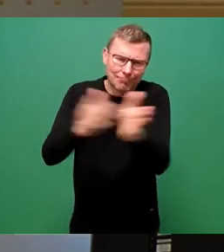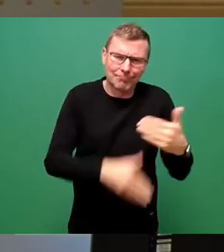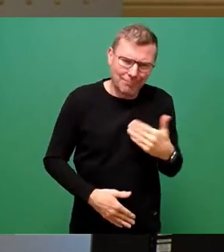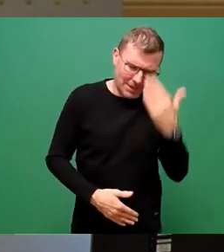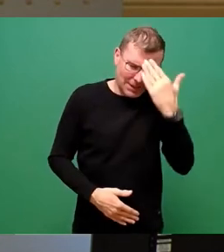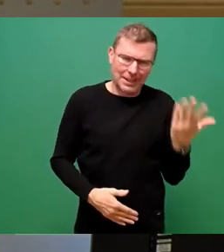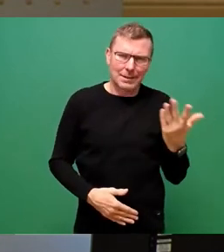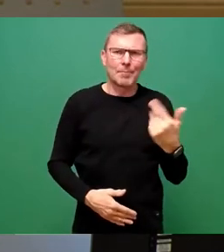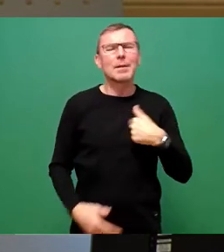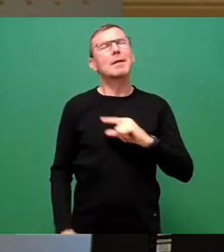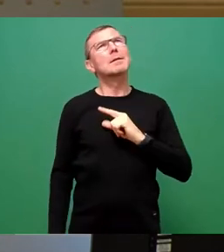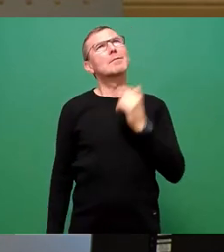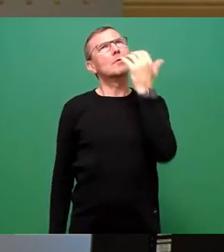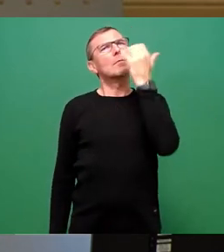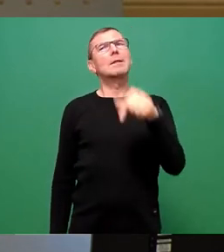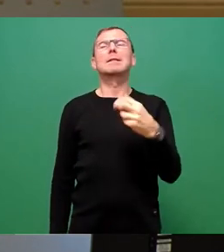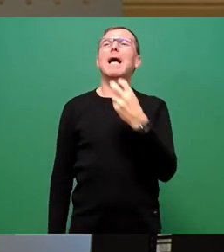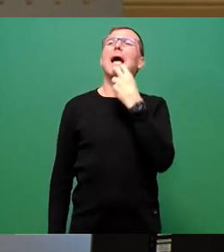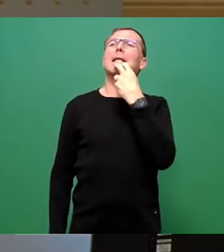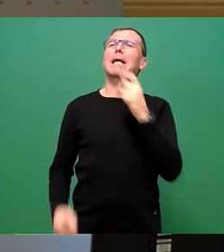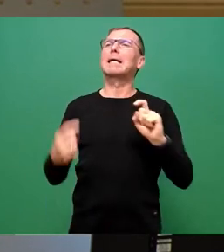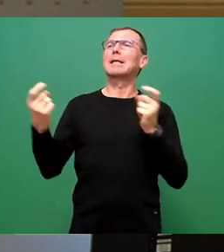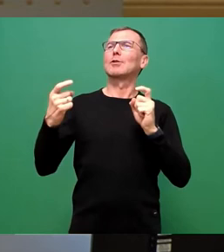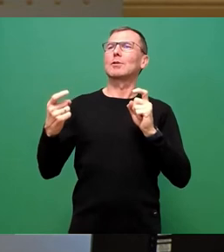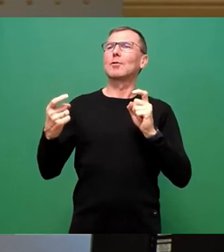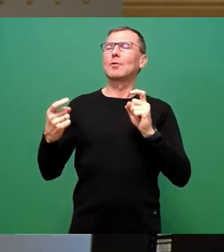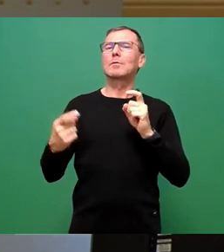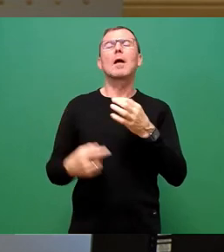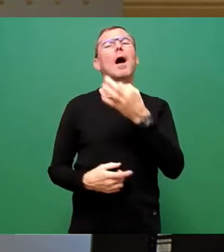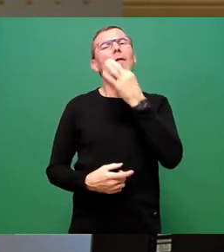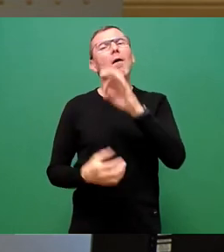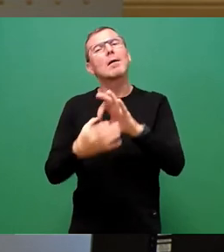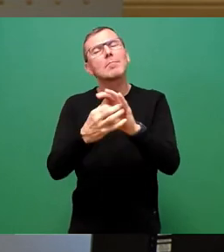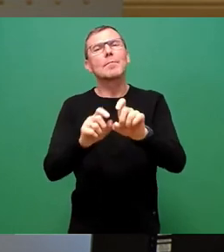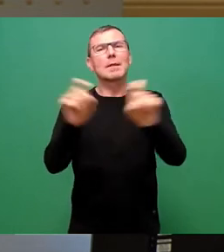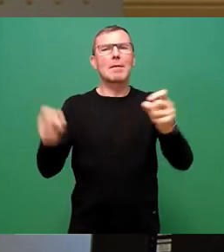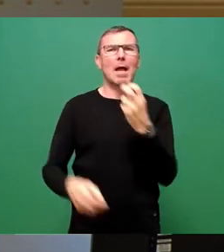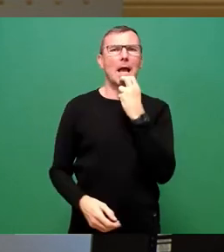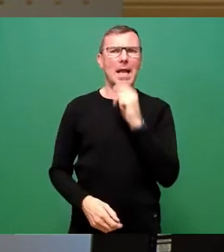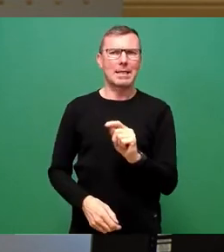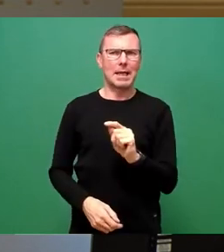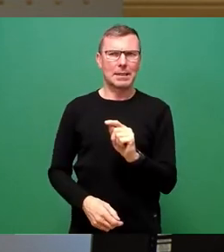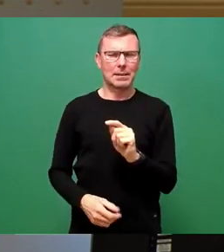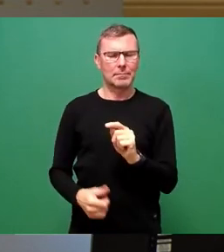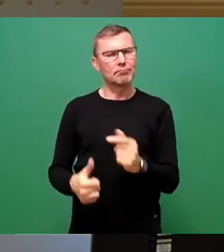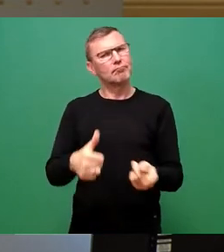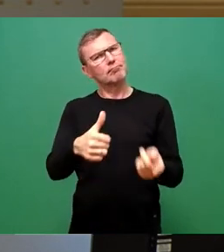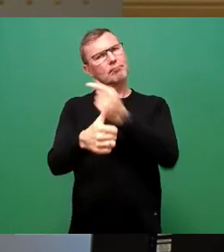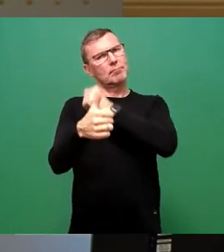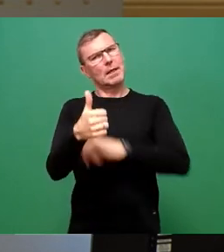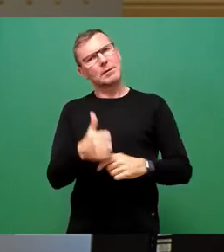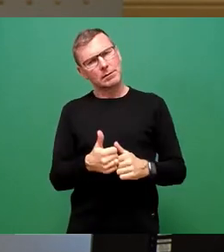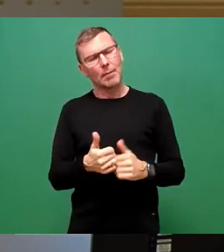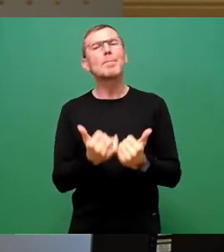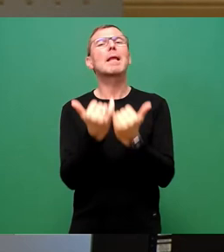überlegt, angesichts der Energiedebatte Fragen zur Energie zu stellen. Und die lauten wie folgt. Wie hat